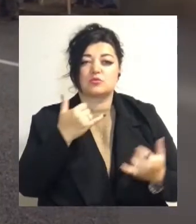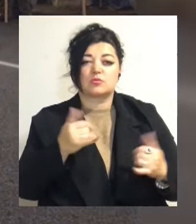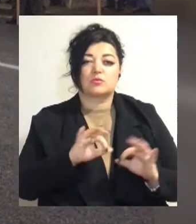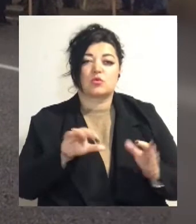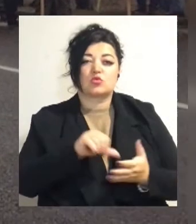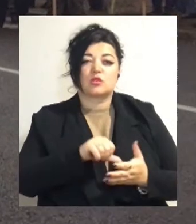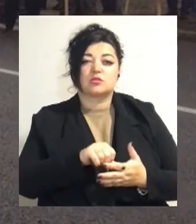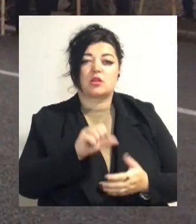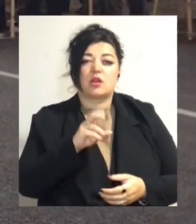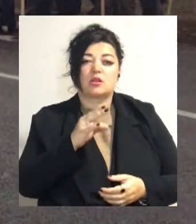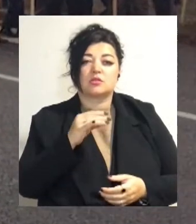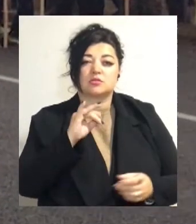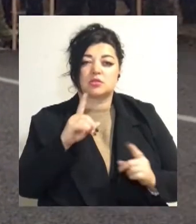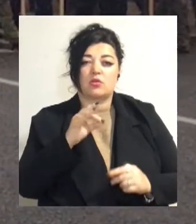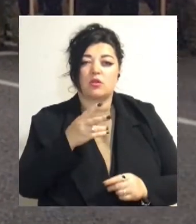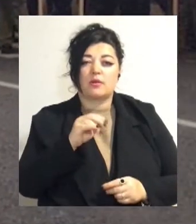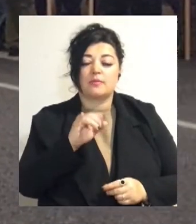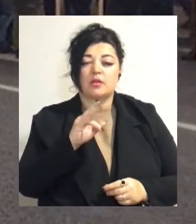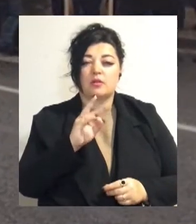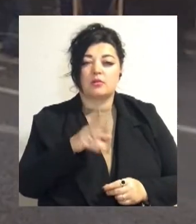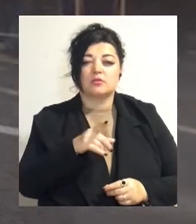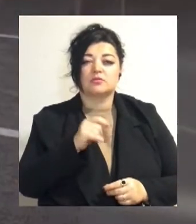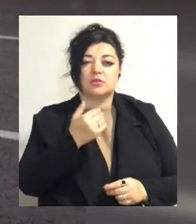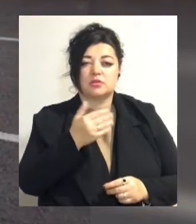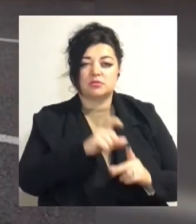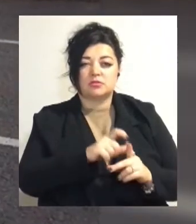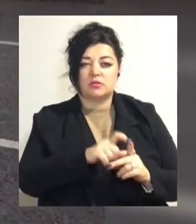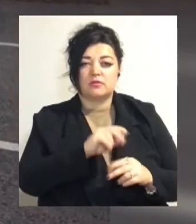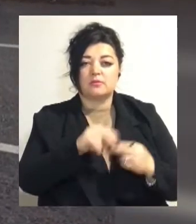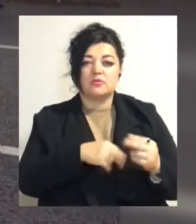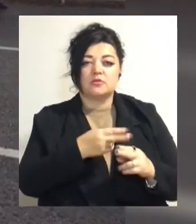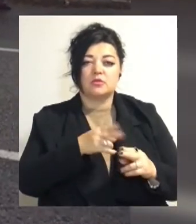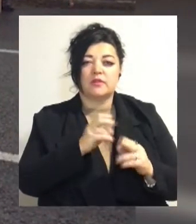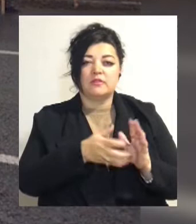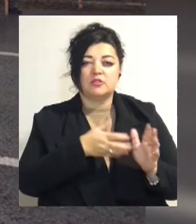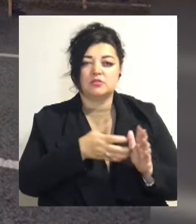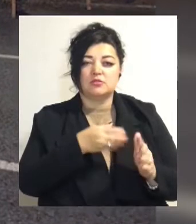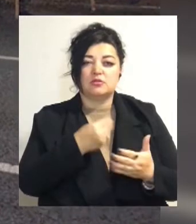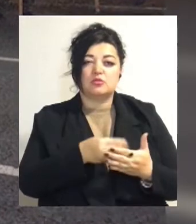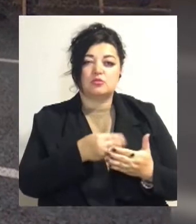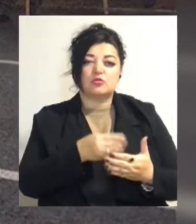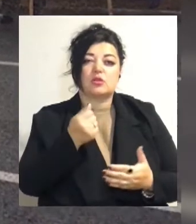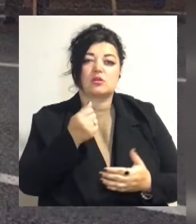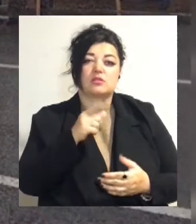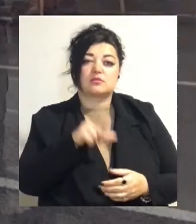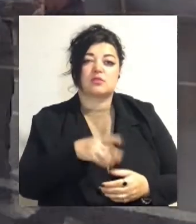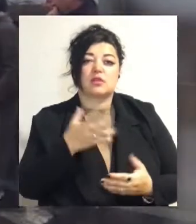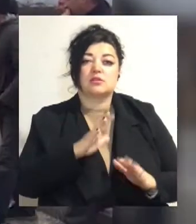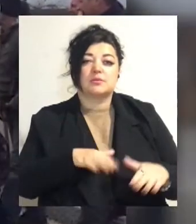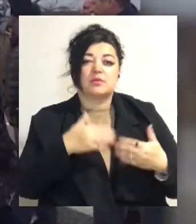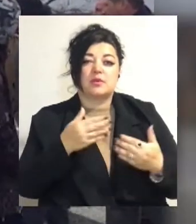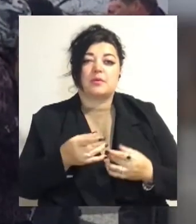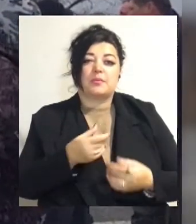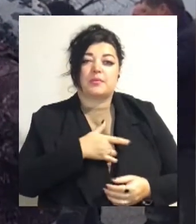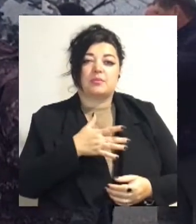акції Ольга Білова. За її словами, на цю систему у рибалок не вистачає грошей, а трекери, які їм запропонували придбати замість супутникової